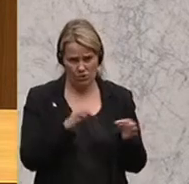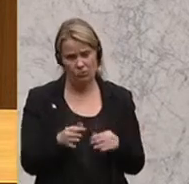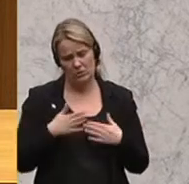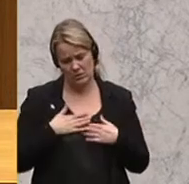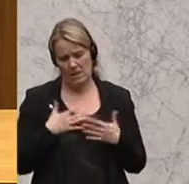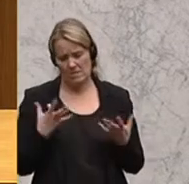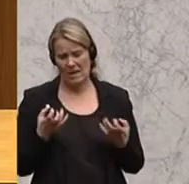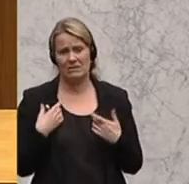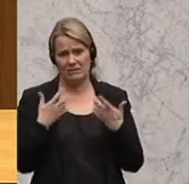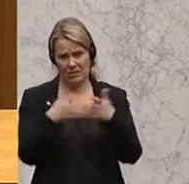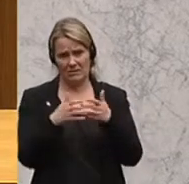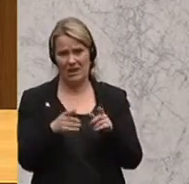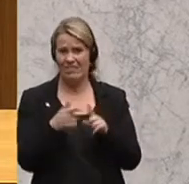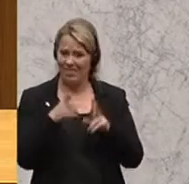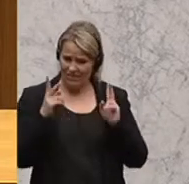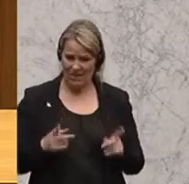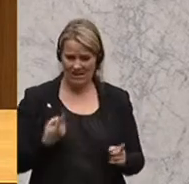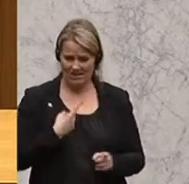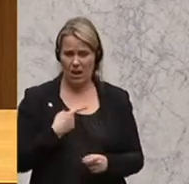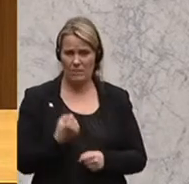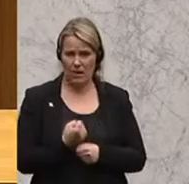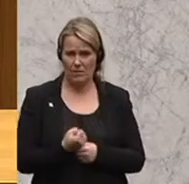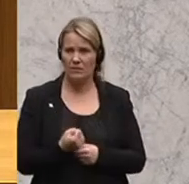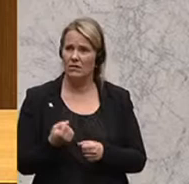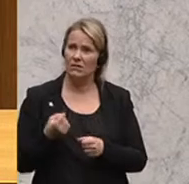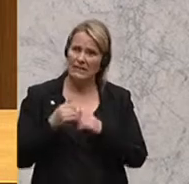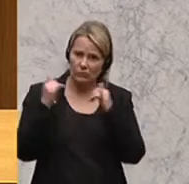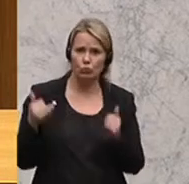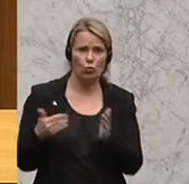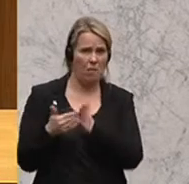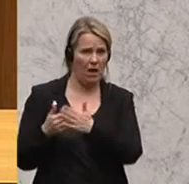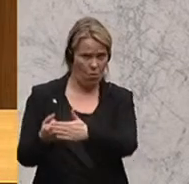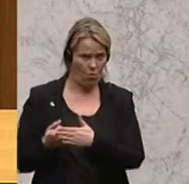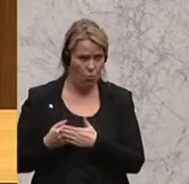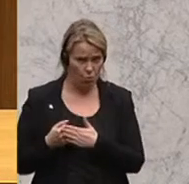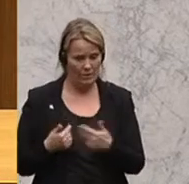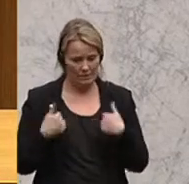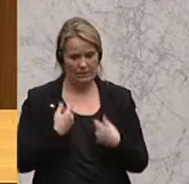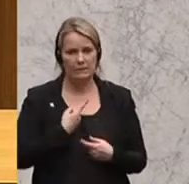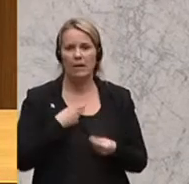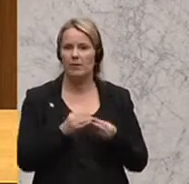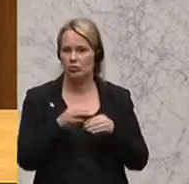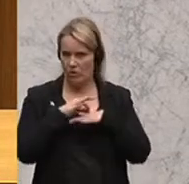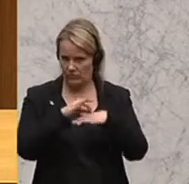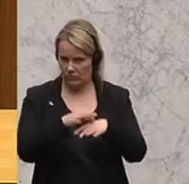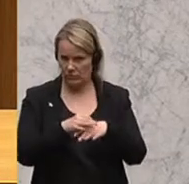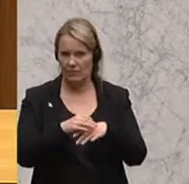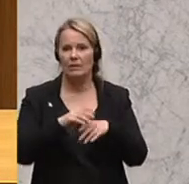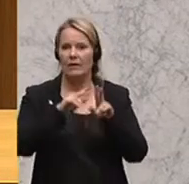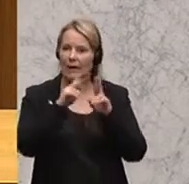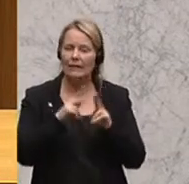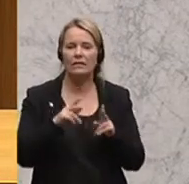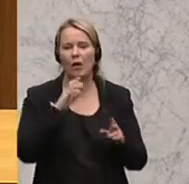berichten, wie es Ihnen geht, wenn man da mitten im Leben steht und wenn man diese Institutionen braucht. Ich bin Geschäftsführer einer interkommunalen Gesellschaft,